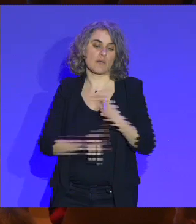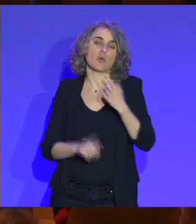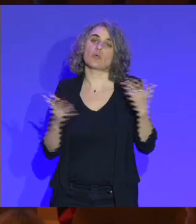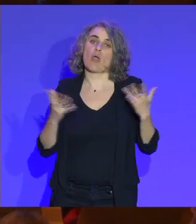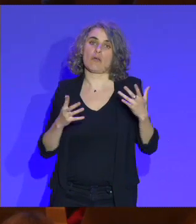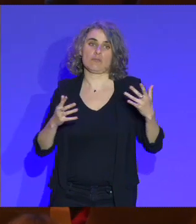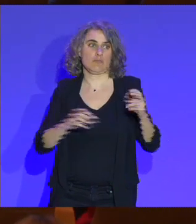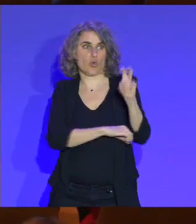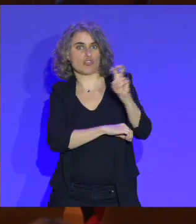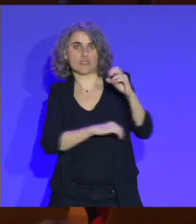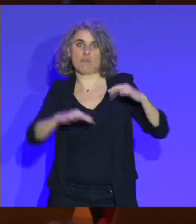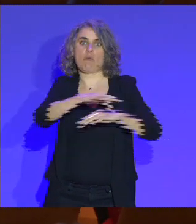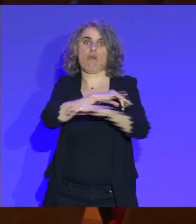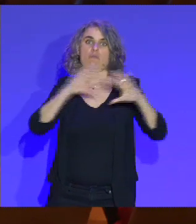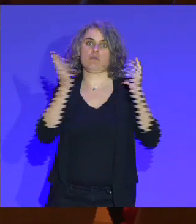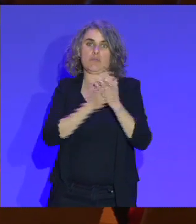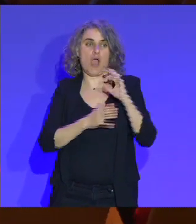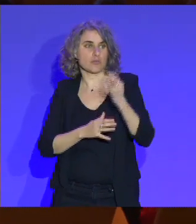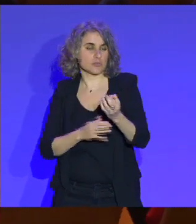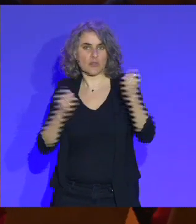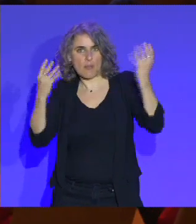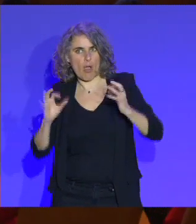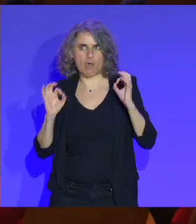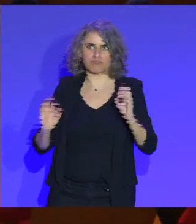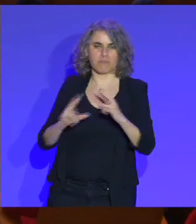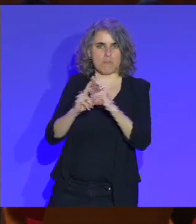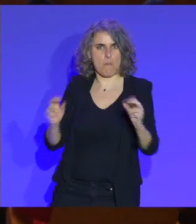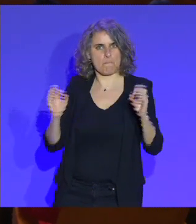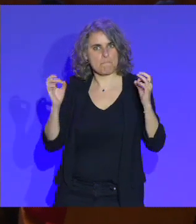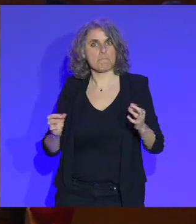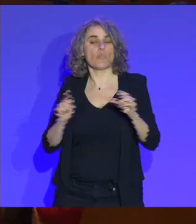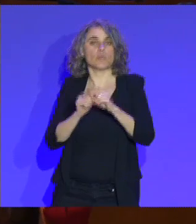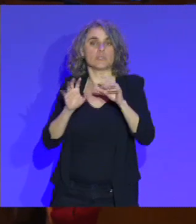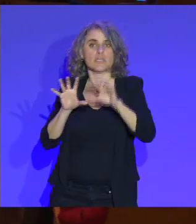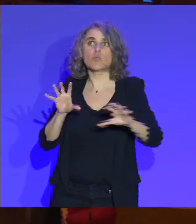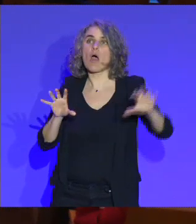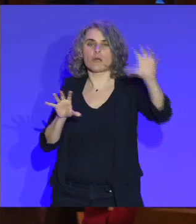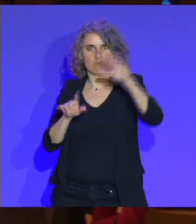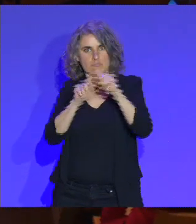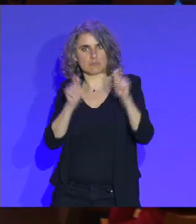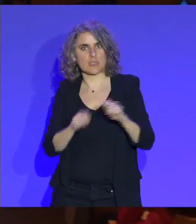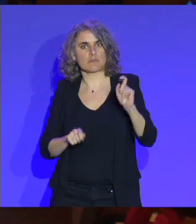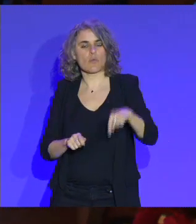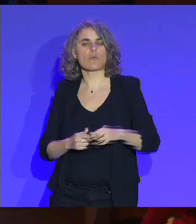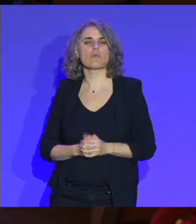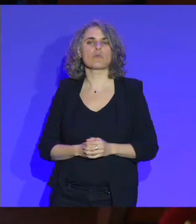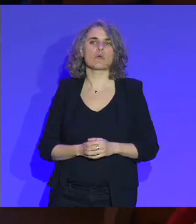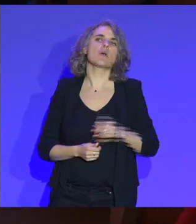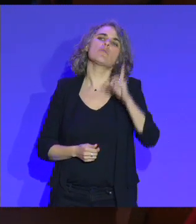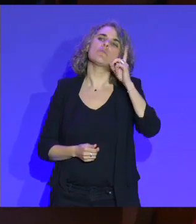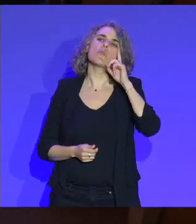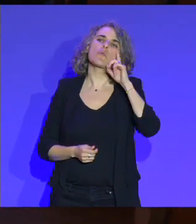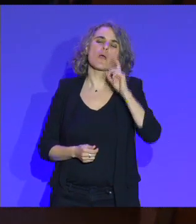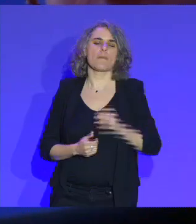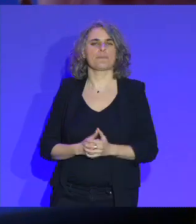environnementale. C'est la question de la durabilité. C'est la question des territoires. Quand je dis à quel point, aujourd'hui,